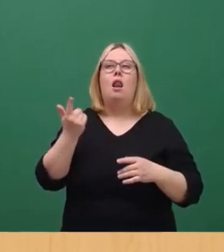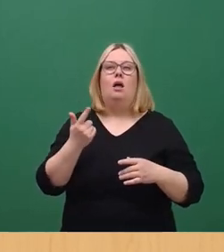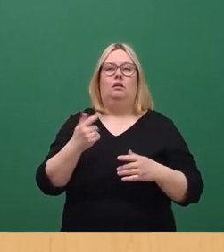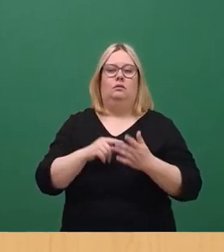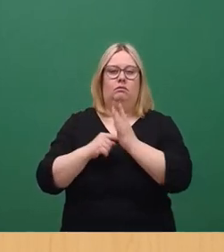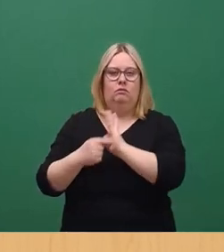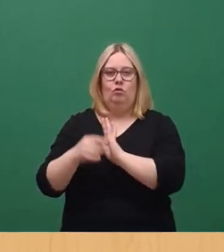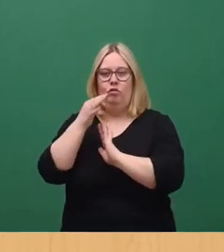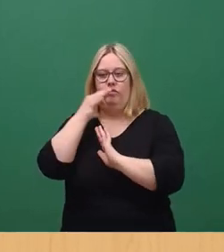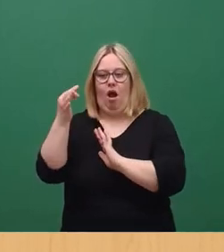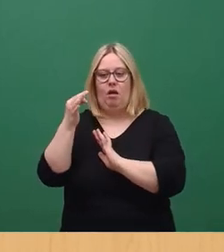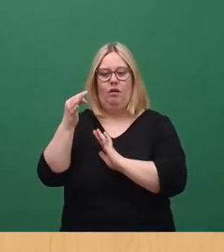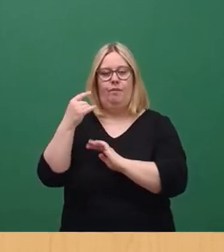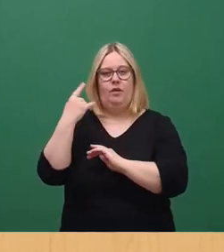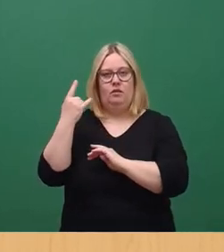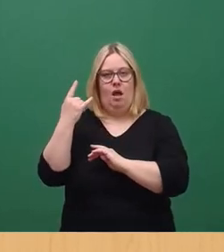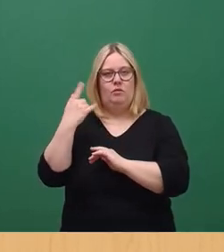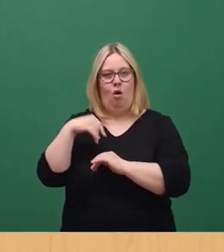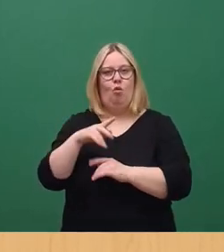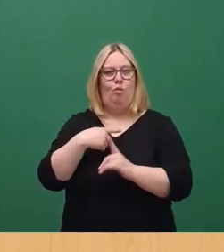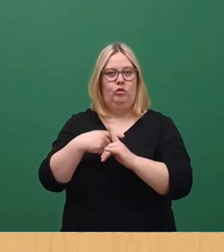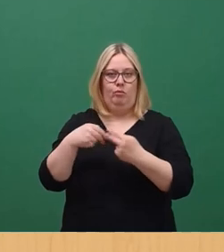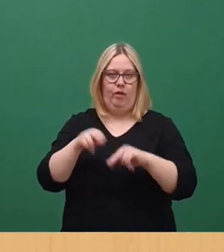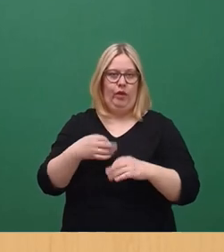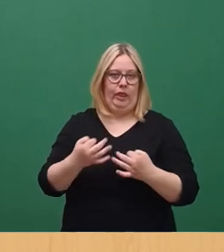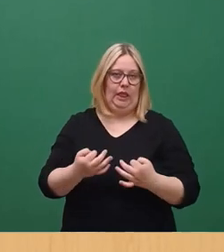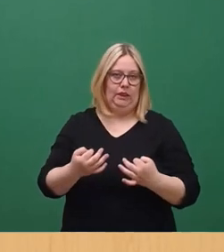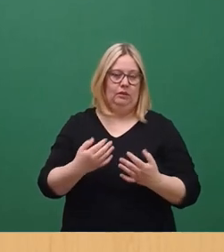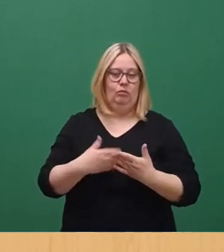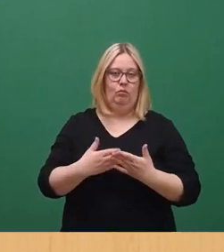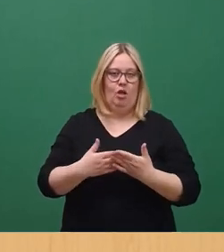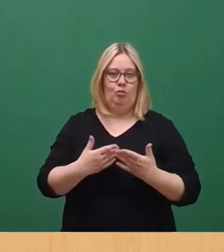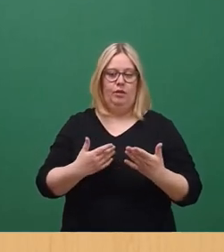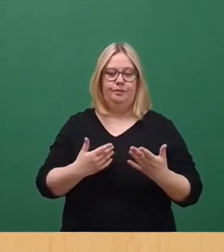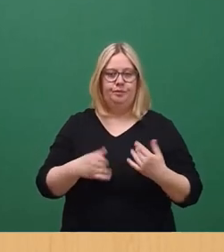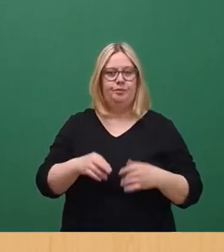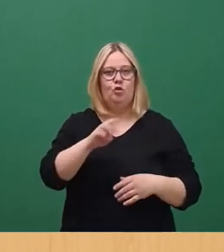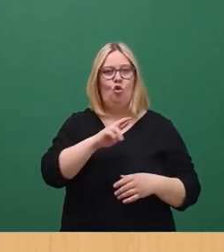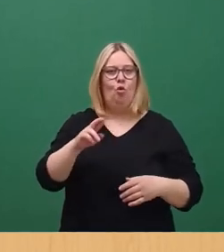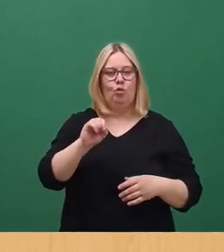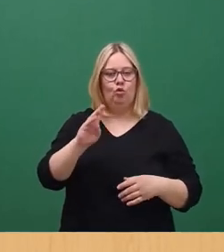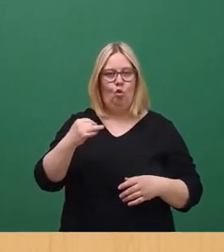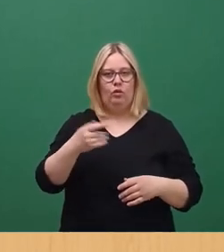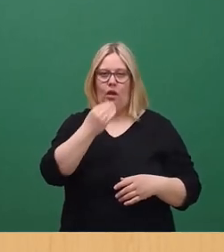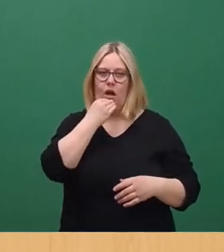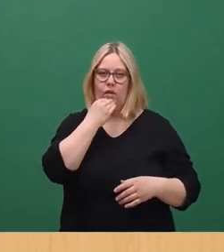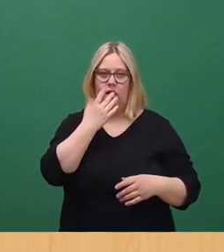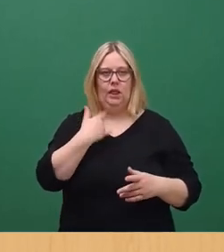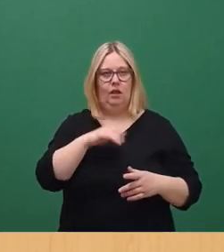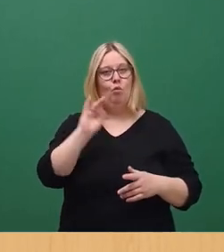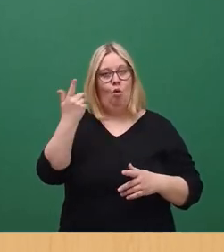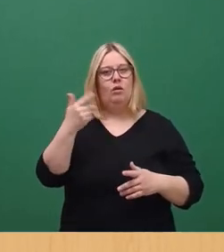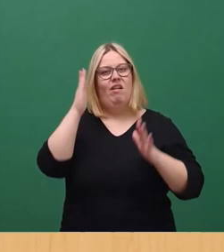Anfrage auf den Denkmalschutzstatus auch positiv beantwortet wird. Beispielsweise ist eben die Robert-Rohn-Kantine nach Prüfung durch die